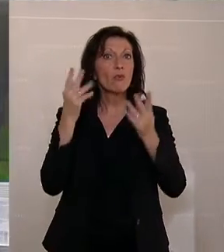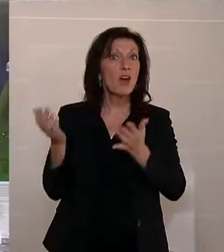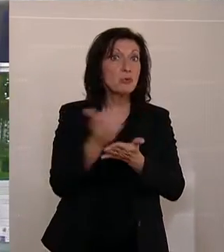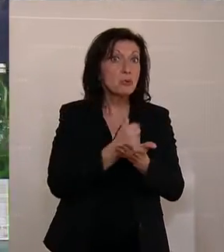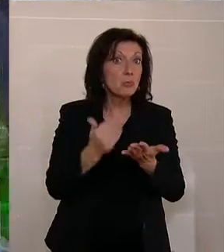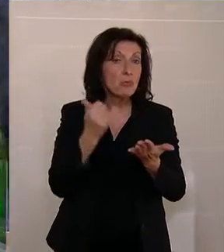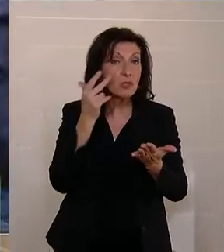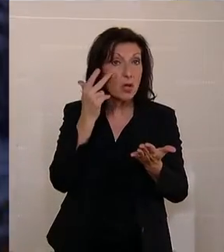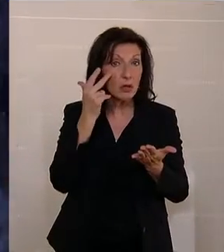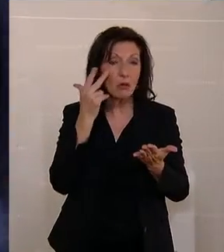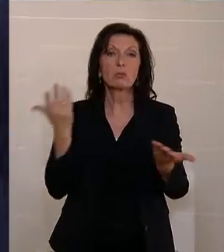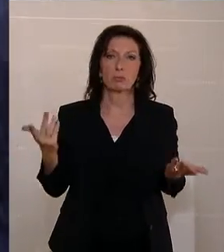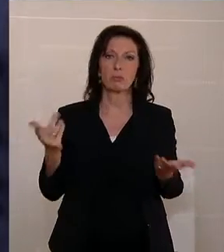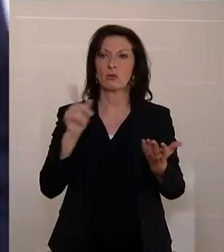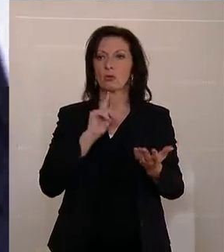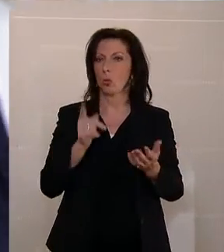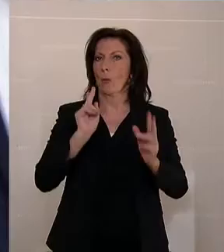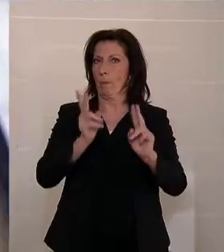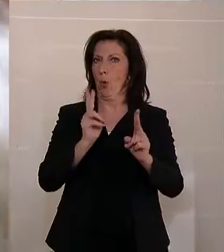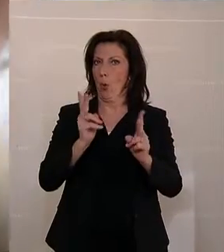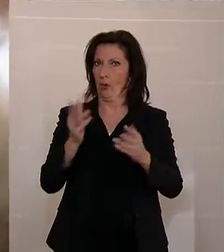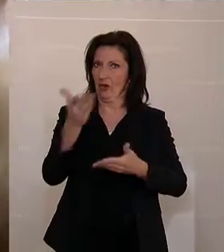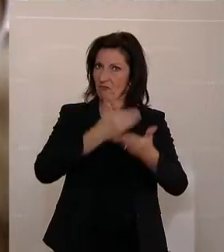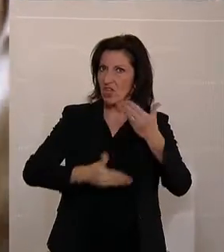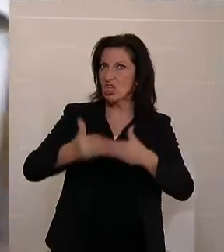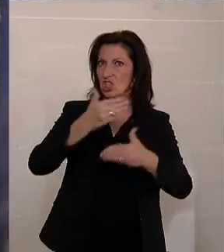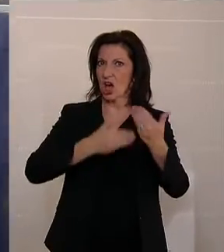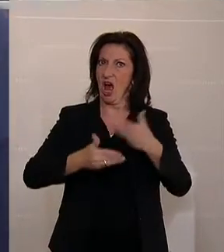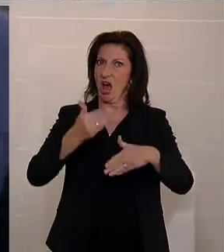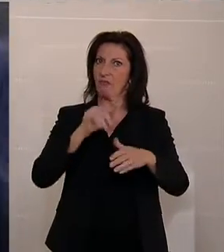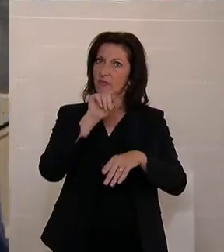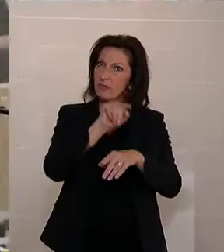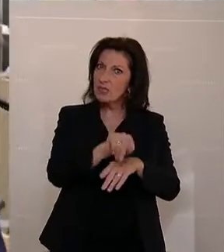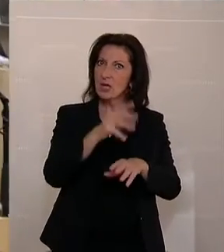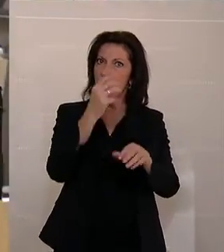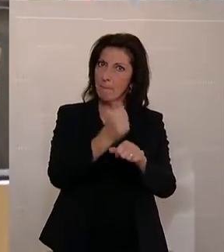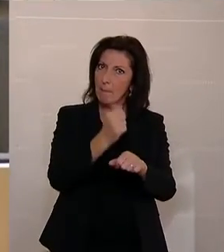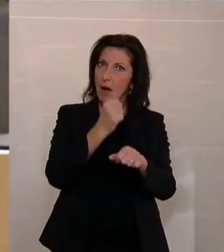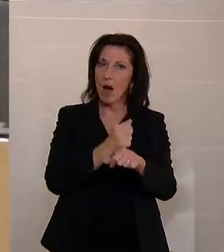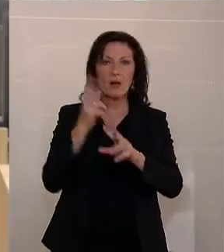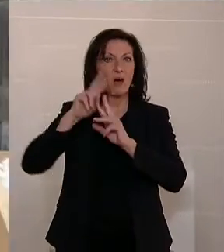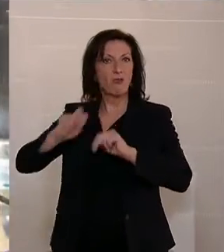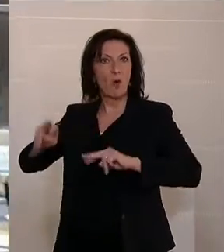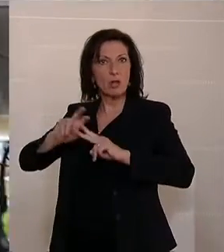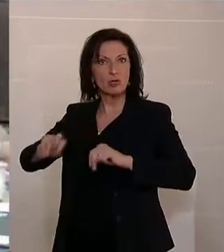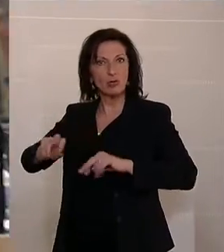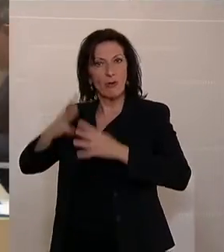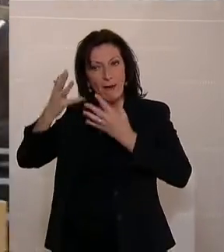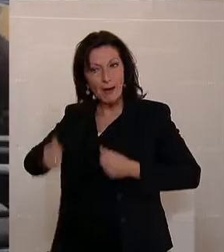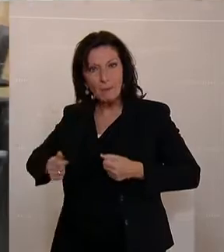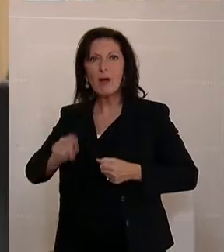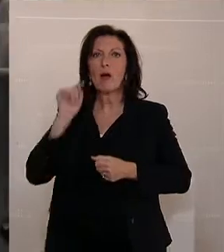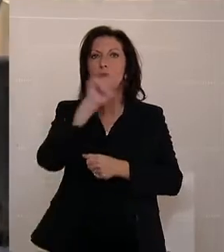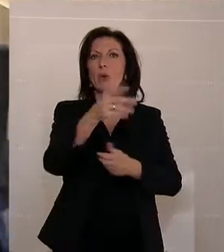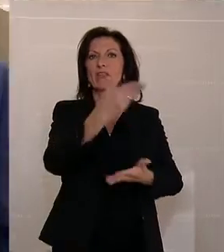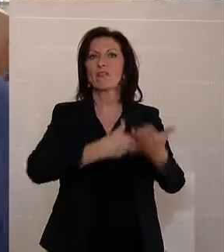wenn sozusagen die Wirtschaft, in der Wirtschaft das ausgerollt wird, was erforscht wurde. Und wir